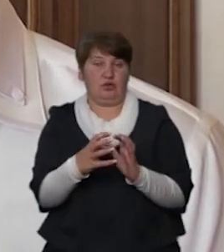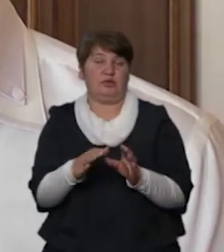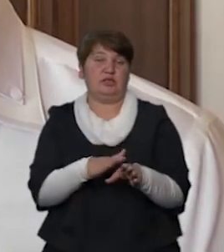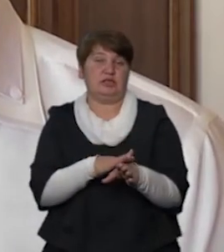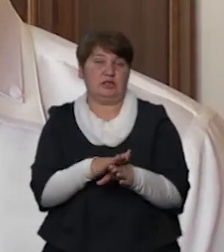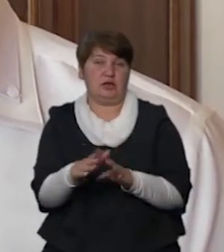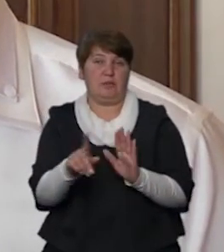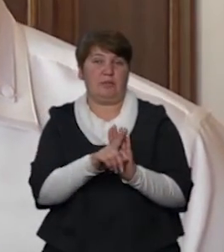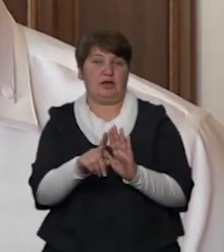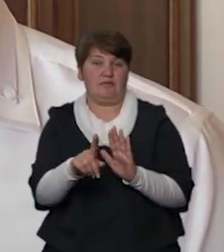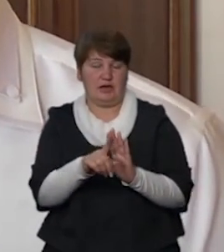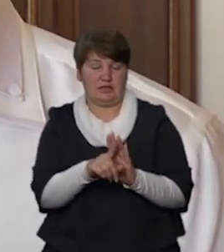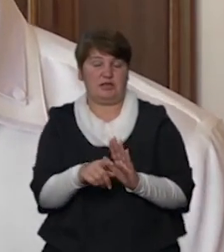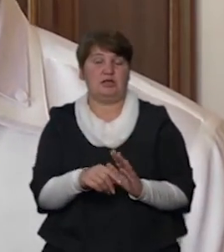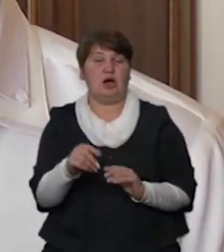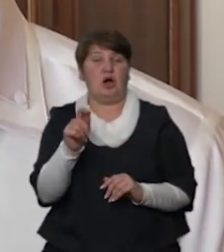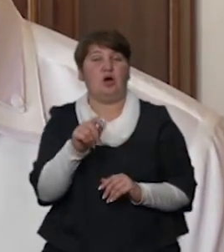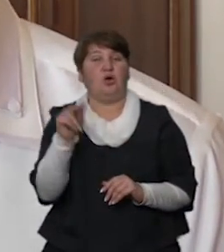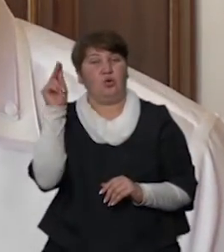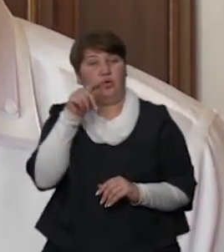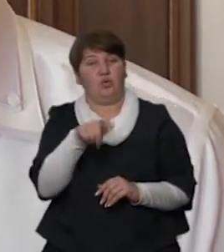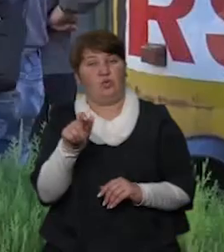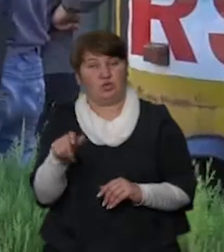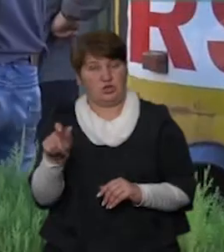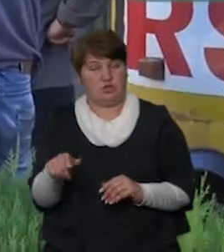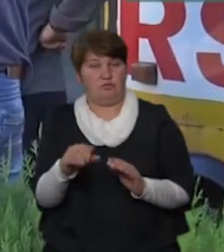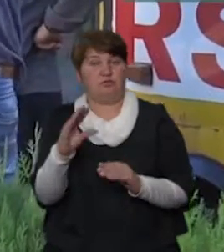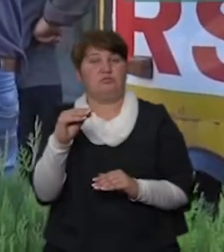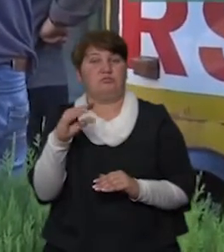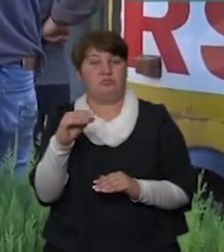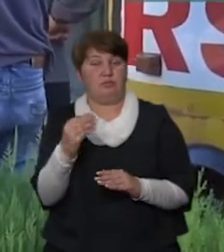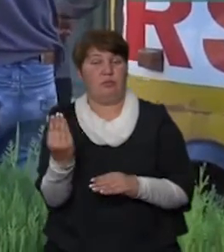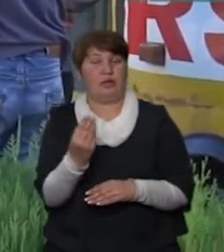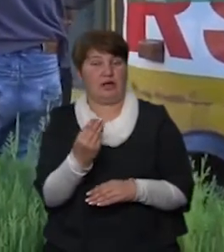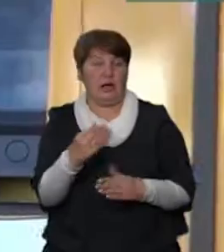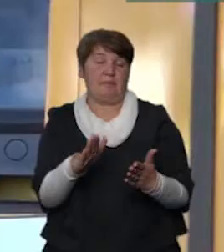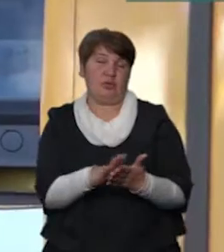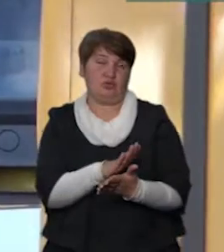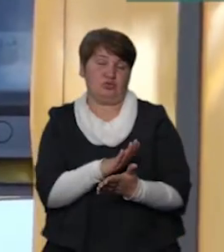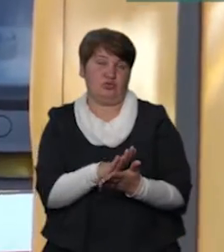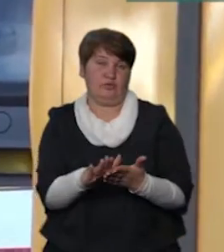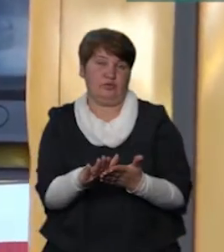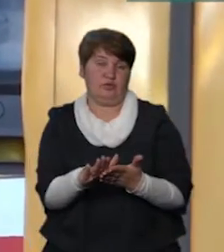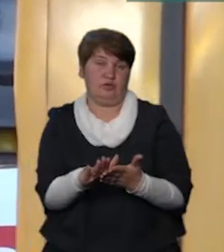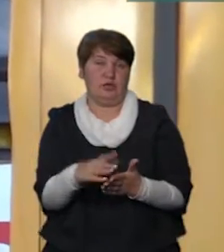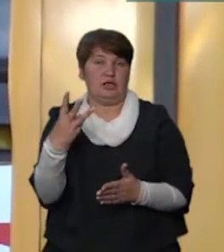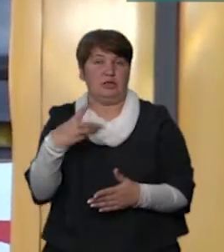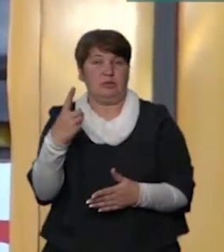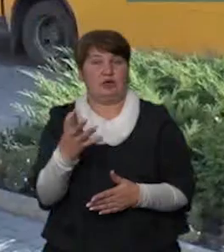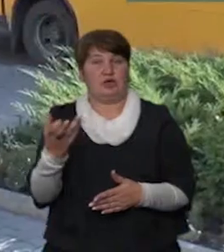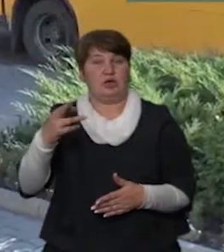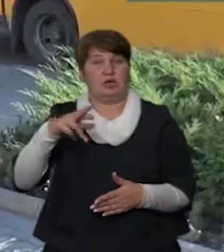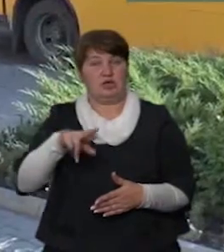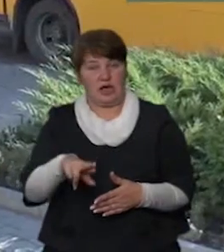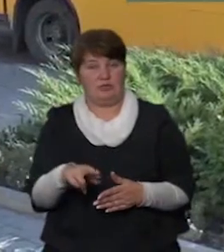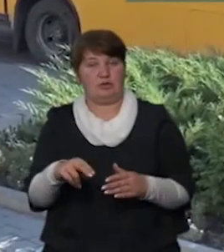наявності дійсного учнівського квитка безкоштовно». Нагадаю, з 31 серпня в Івано-Франківську громадський